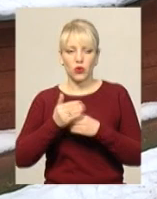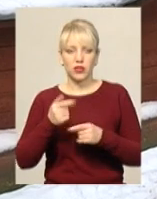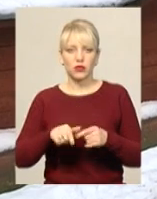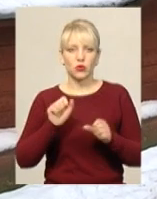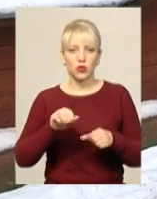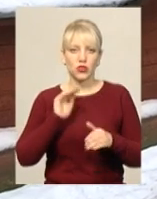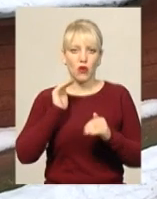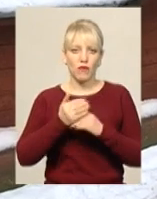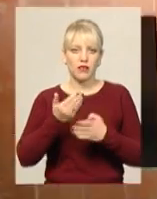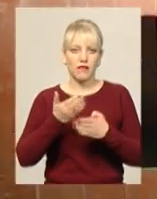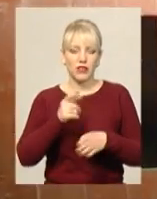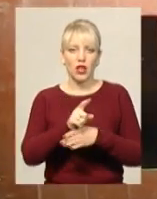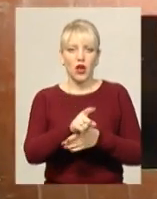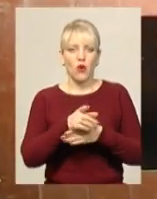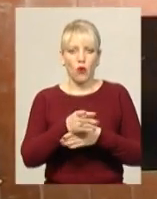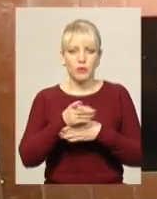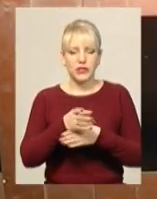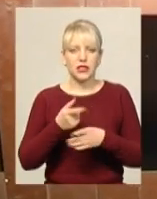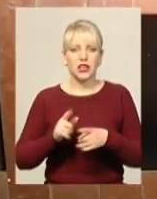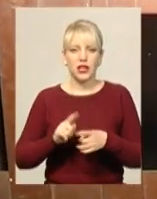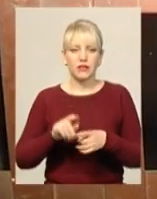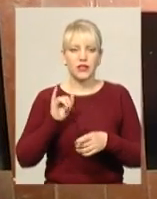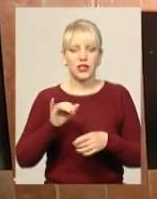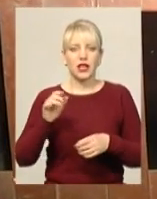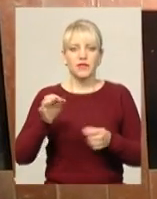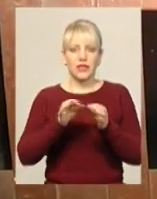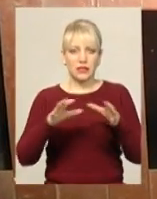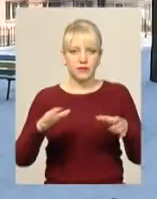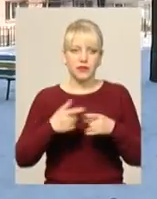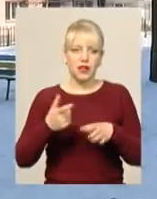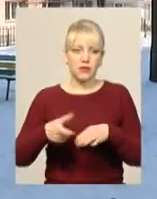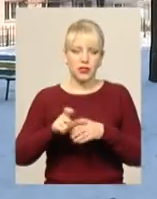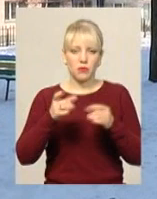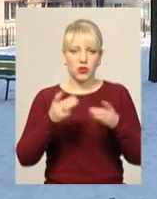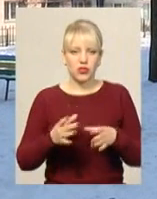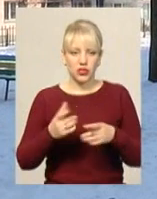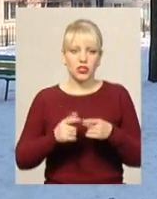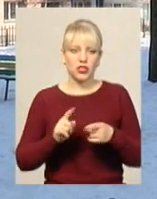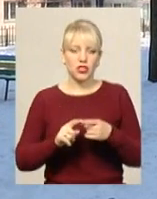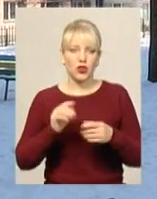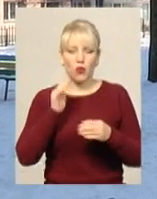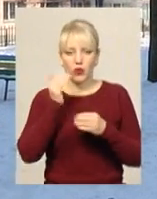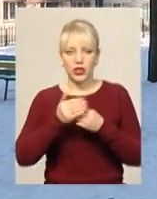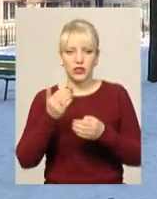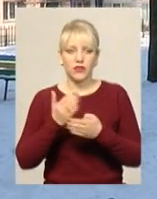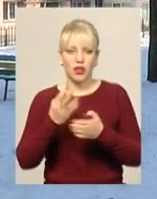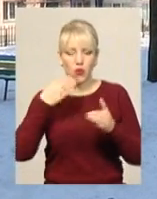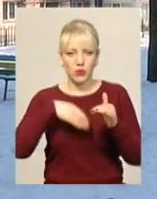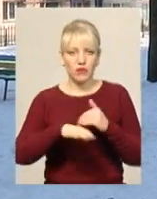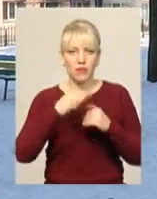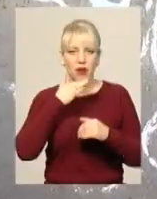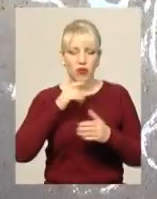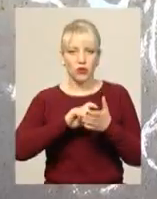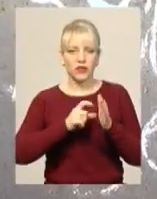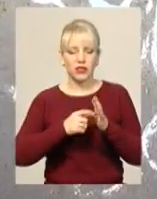обстрілів, ураження ударною хвилею та світловим випромінюванням. Більшість найпростіших укриттів знаходяться у підвалах багатоквартирних будинків.